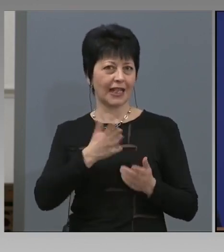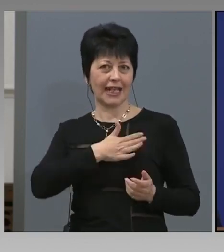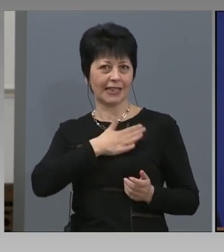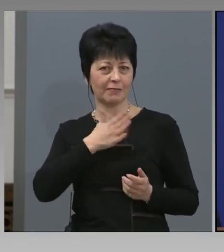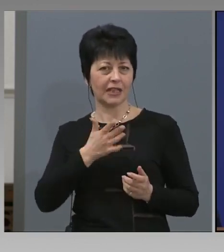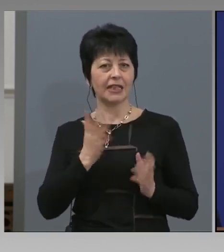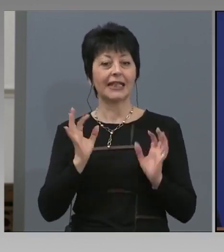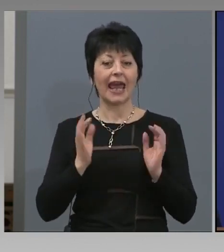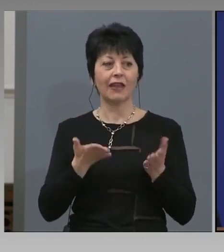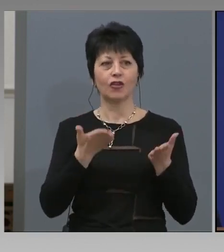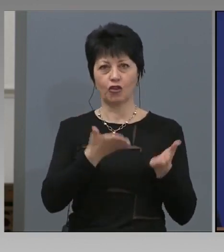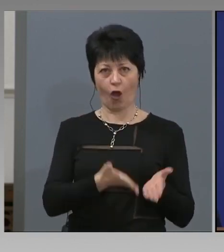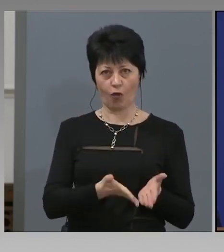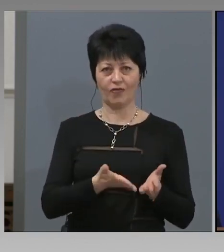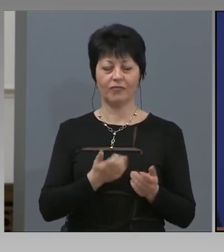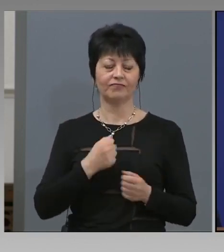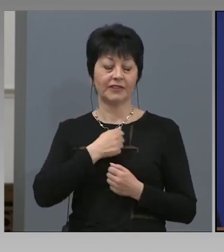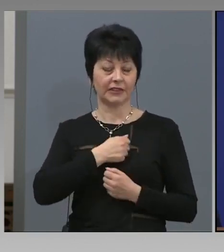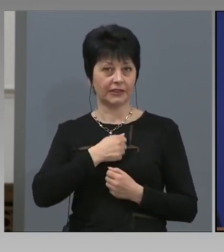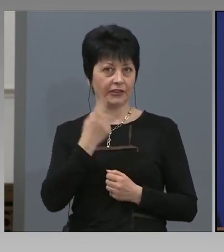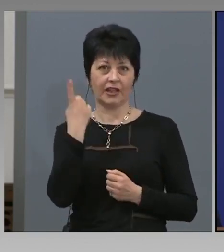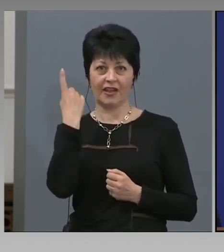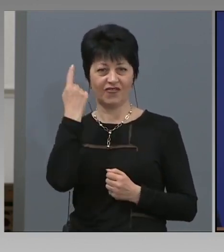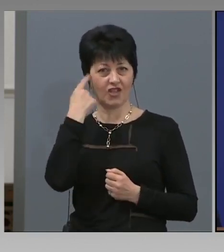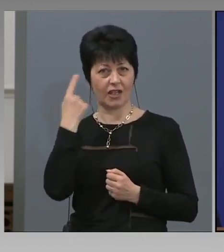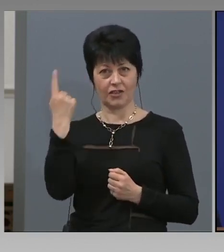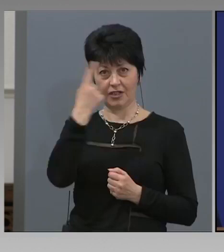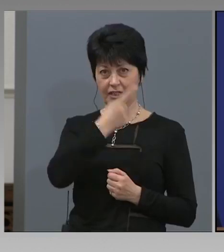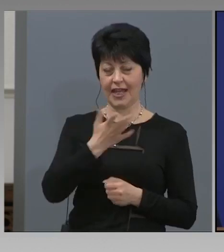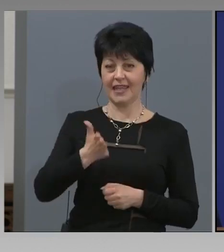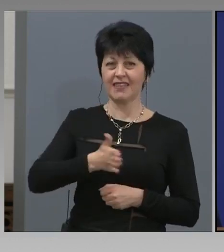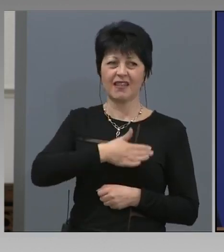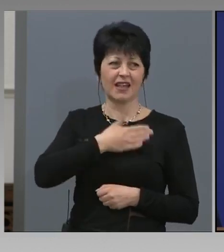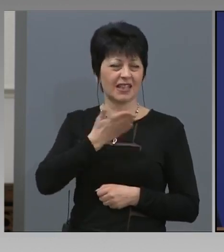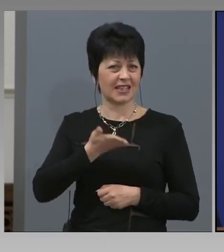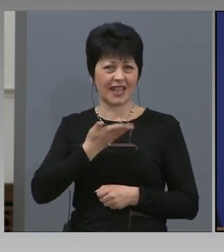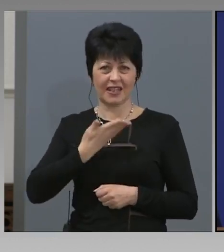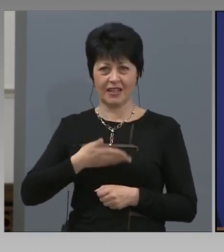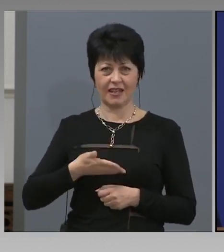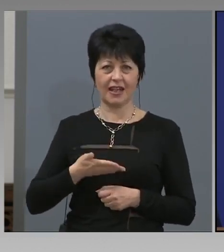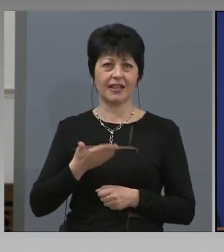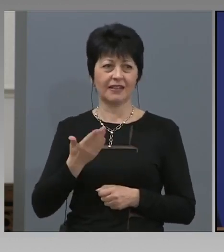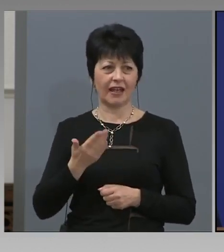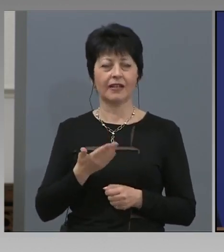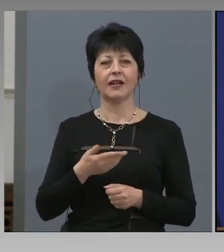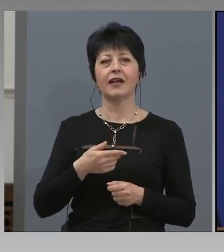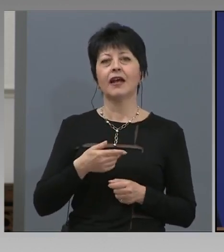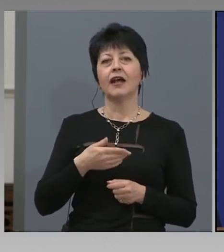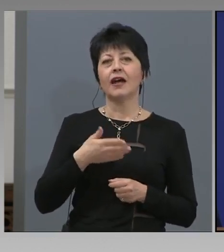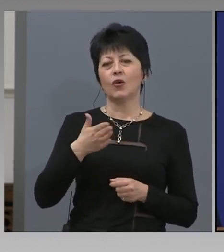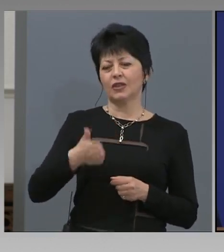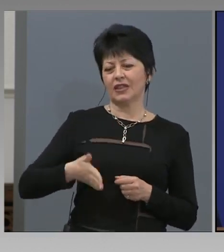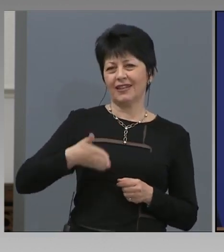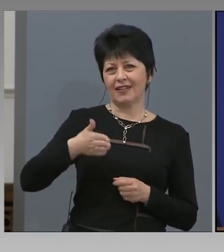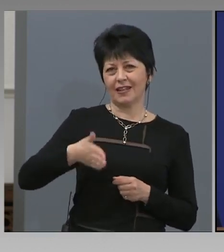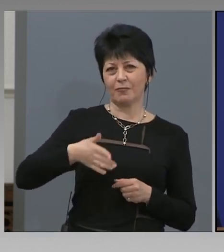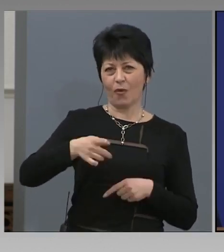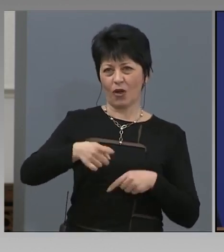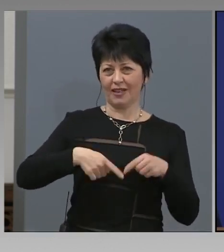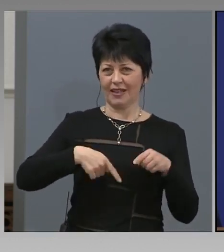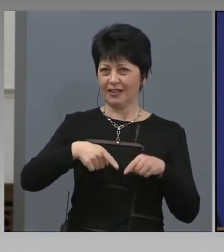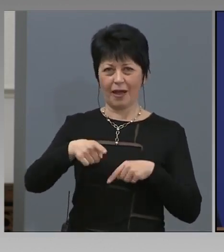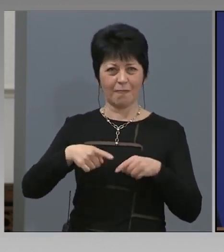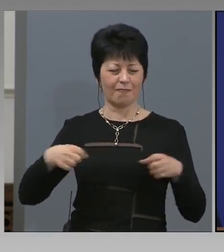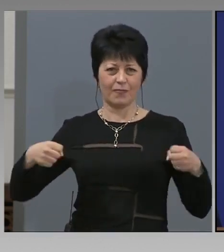вчерашния ден, загиналите при този нисък трафик от пътно-транспортник, происшествия са